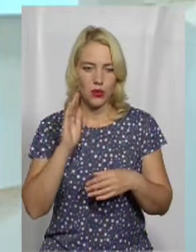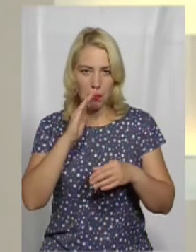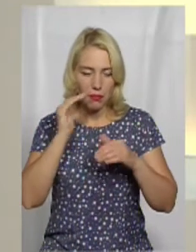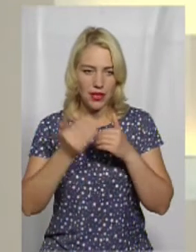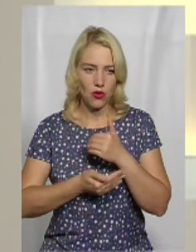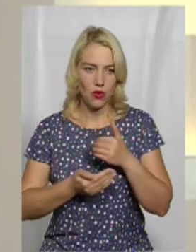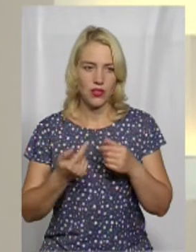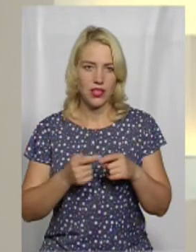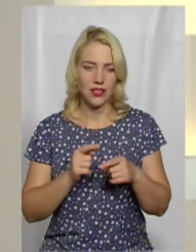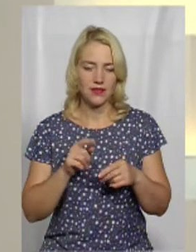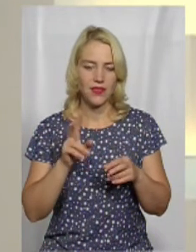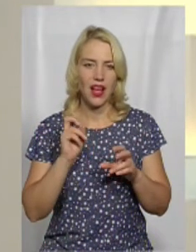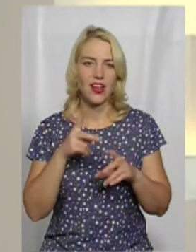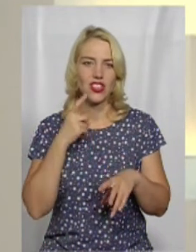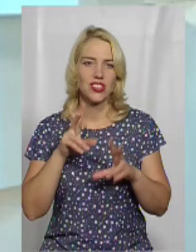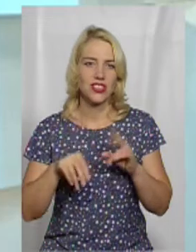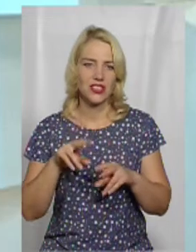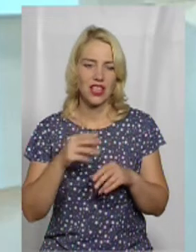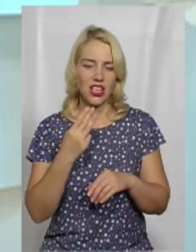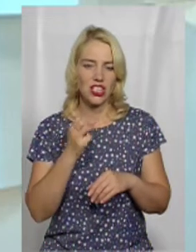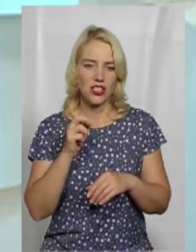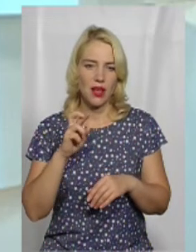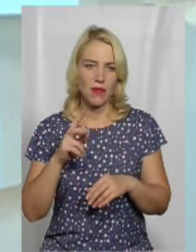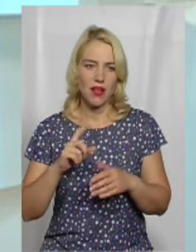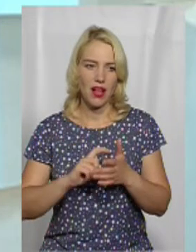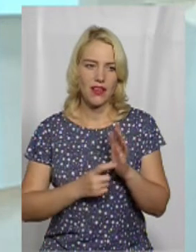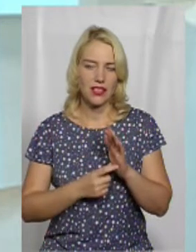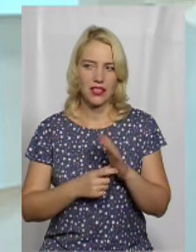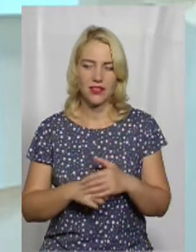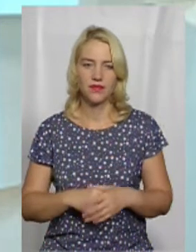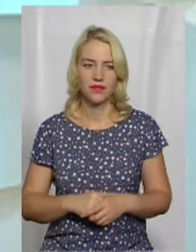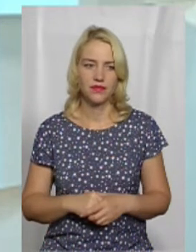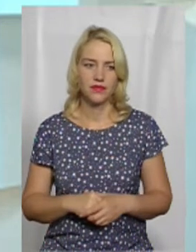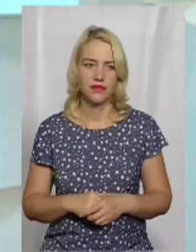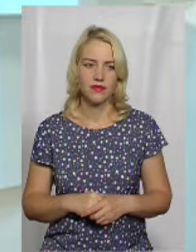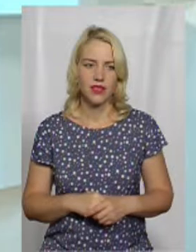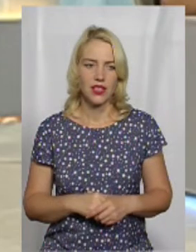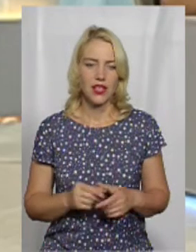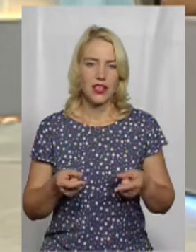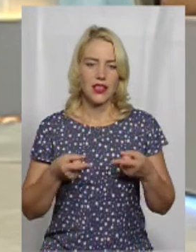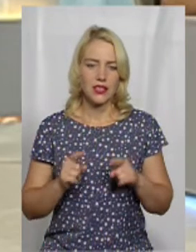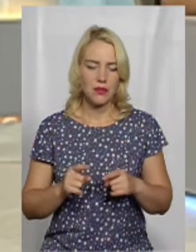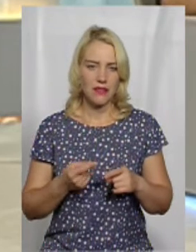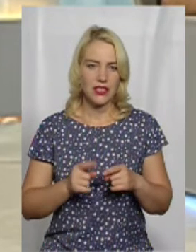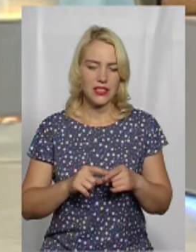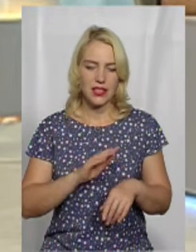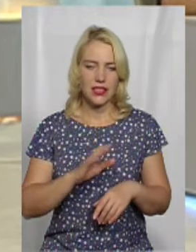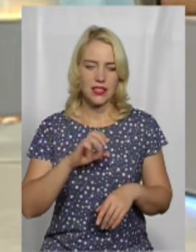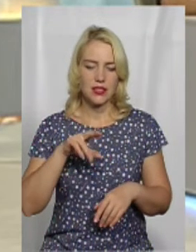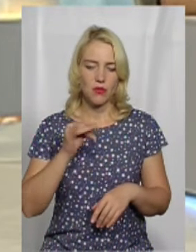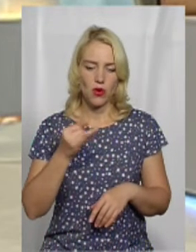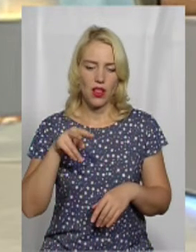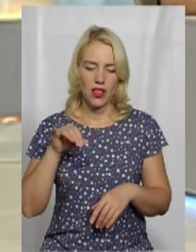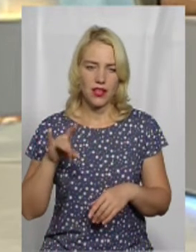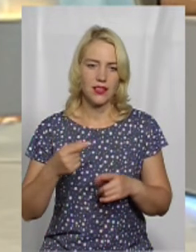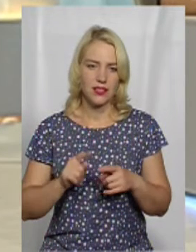штаб-квартира частково цієї контори. Це був спойлер? Ні, насправді це не спойлер, це така рядова